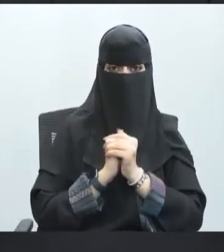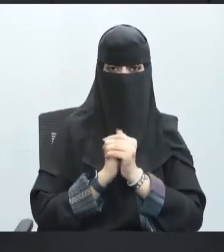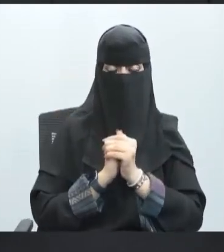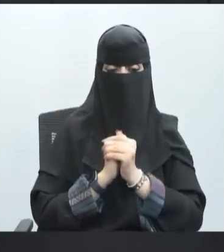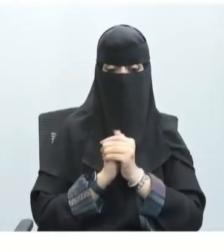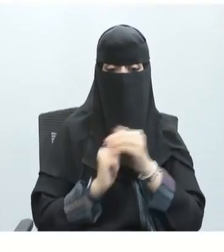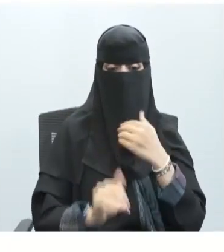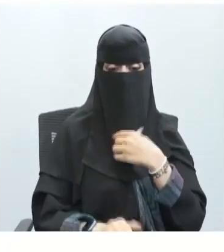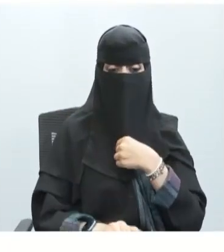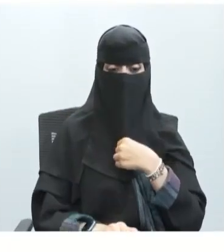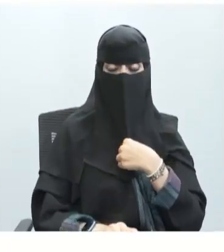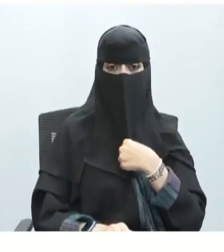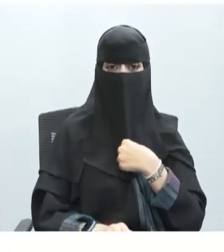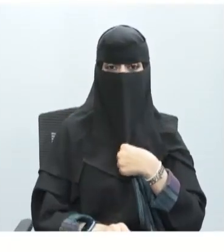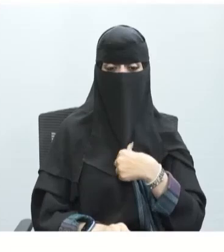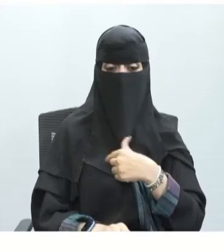سالبة